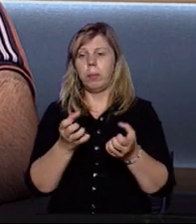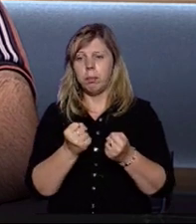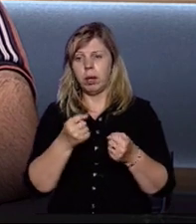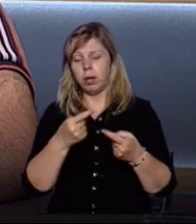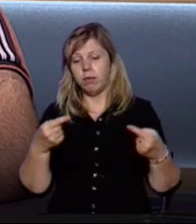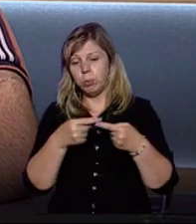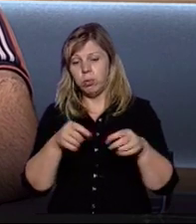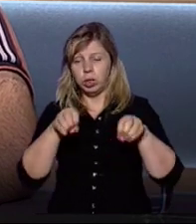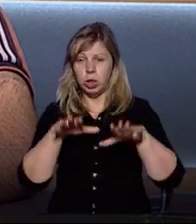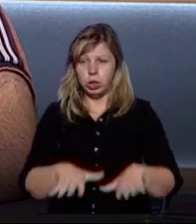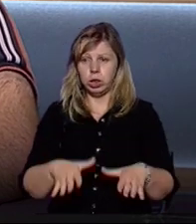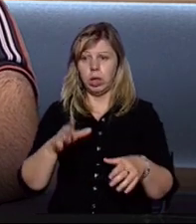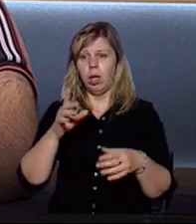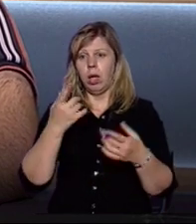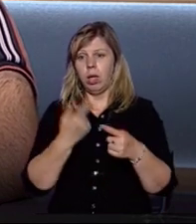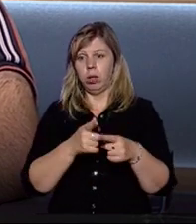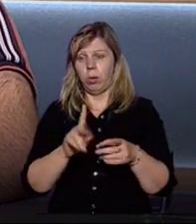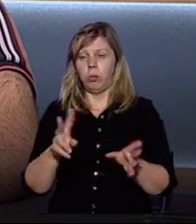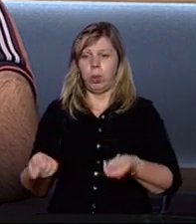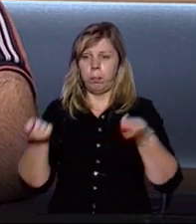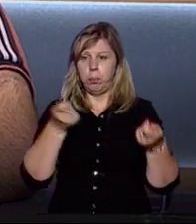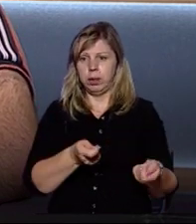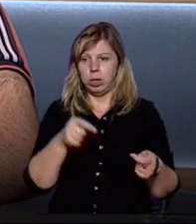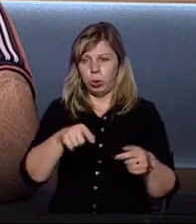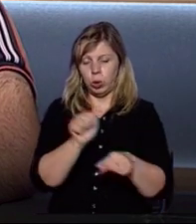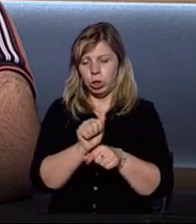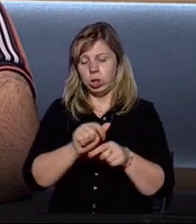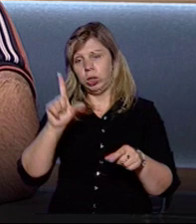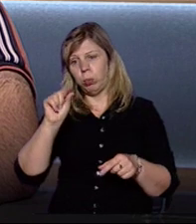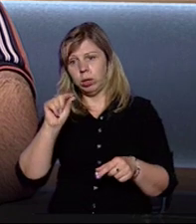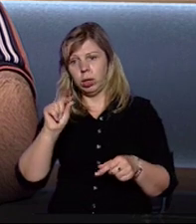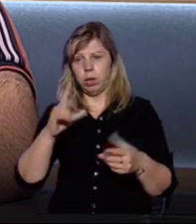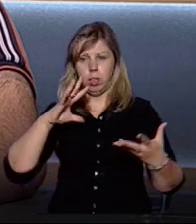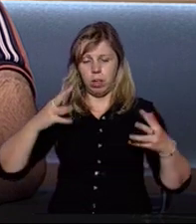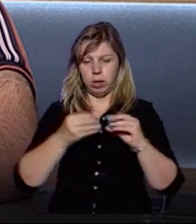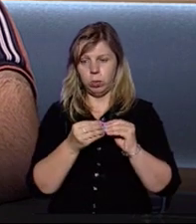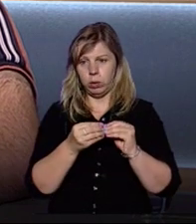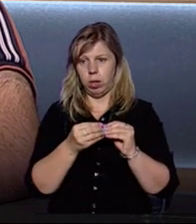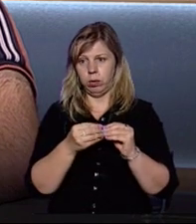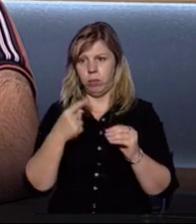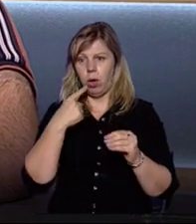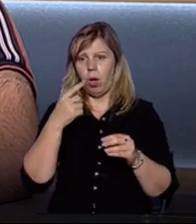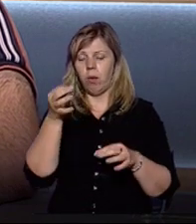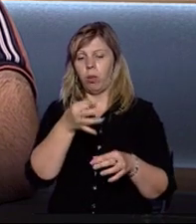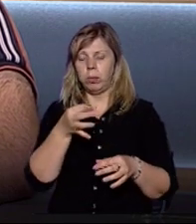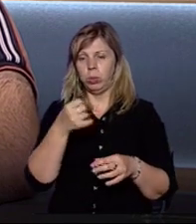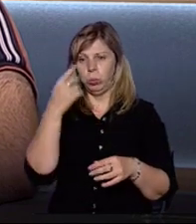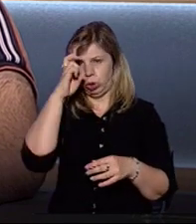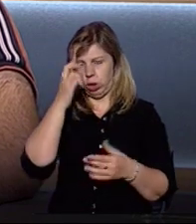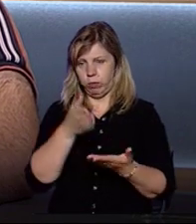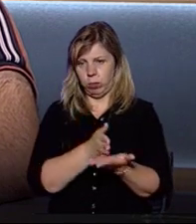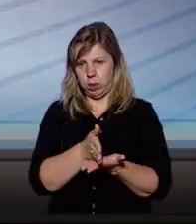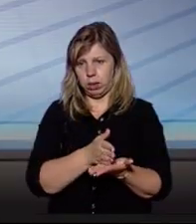відповідні рішення, хтось, напевно, вже перенесе чи з цього тижня, чи з понеділка на висновок в обласну державну адміністрацію.